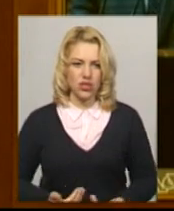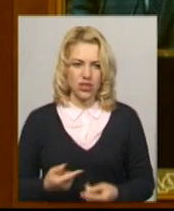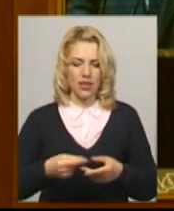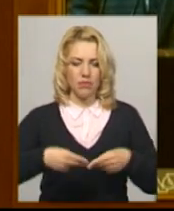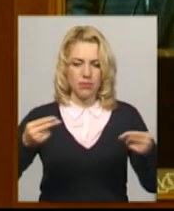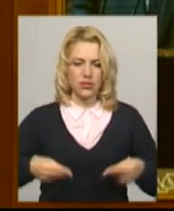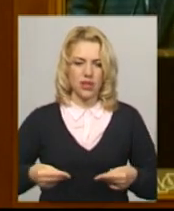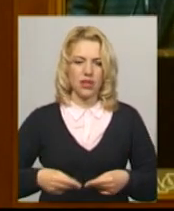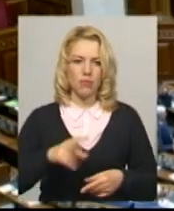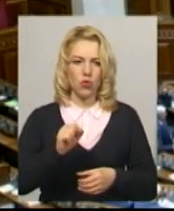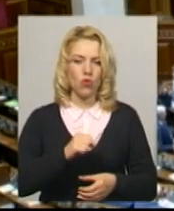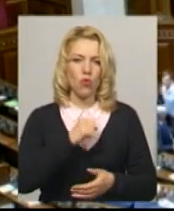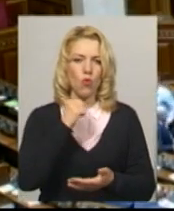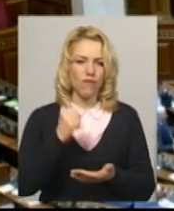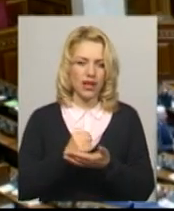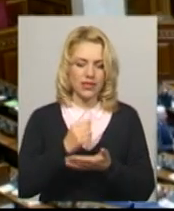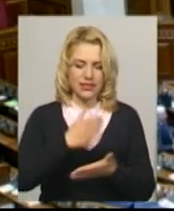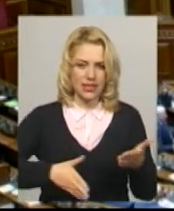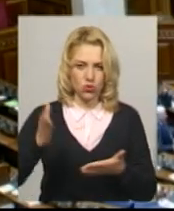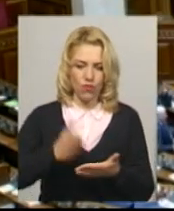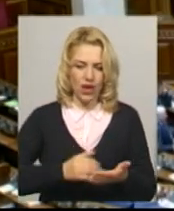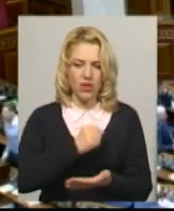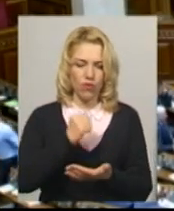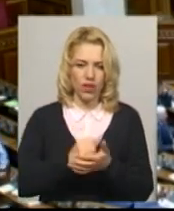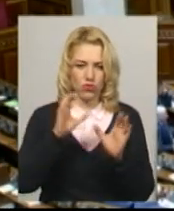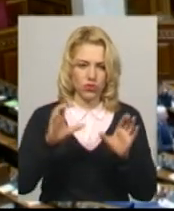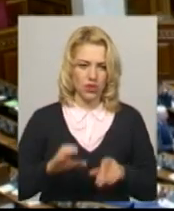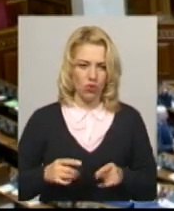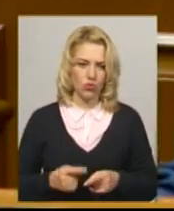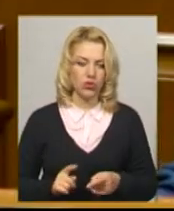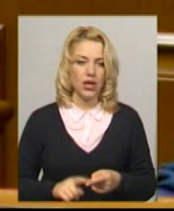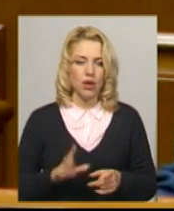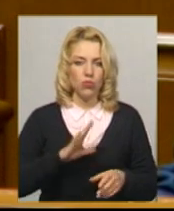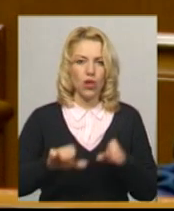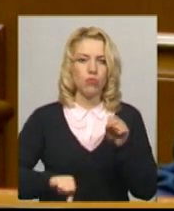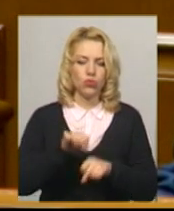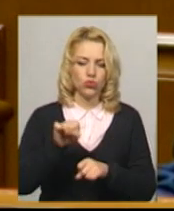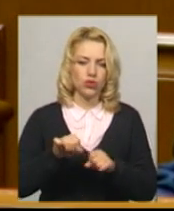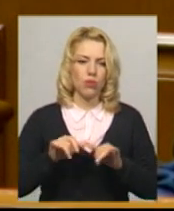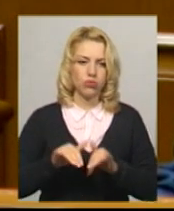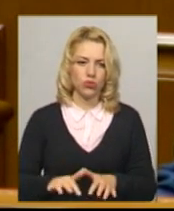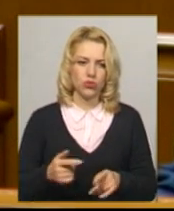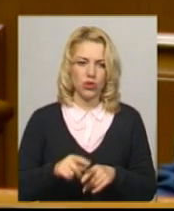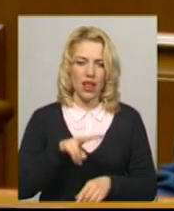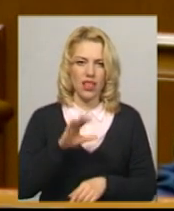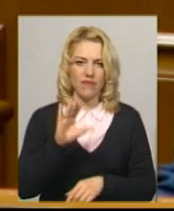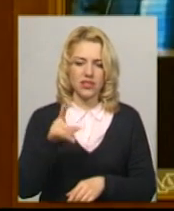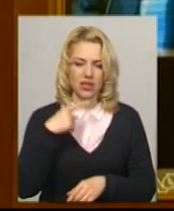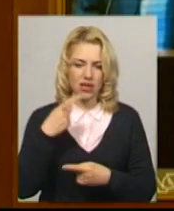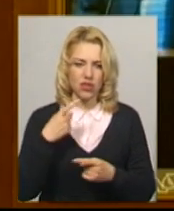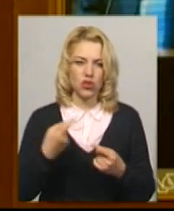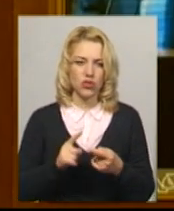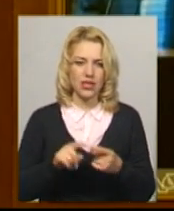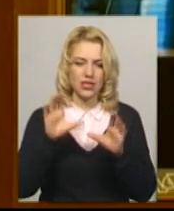ухваленого закону. На їхню думку, була порушена процедура голосування. Автор однієї з постанов Вадим Новинський називає закон